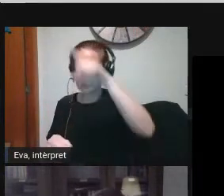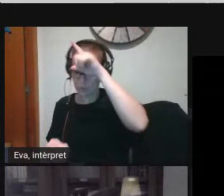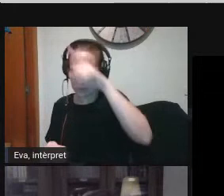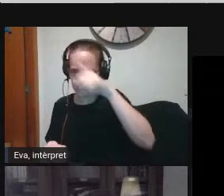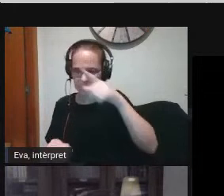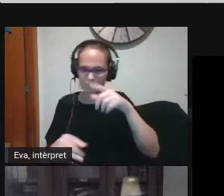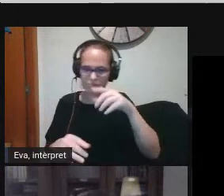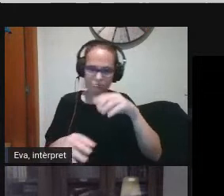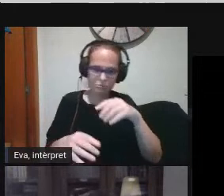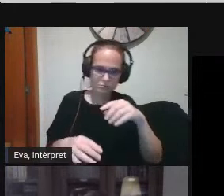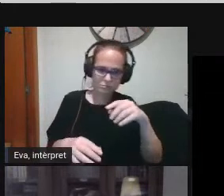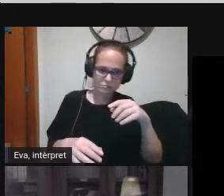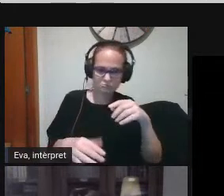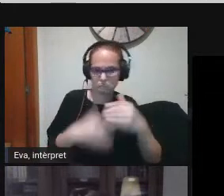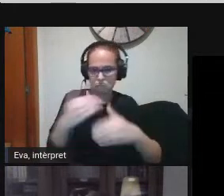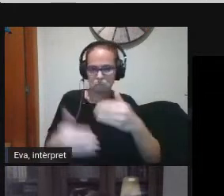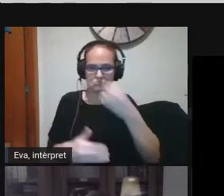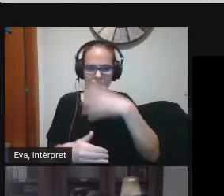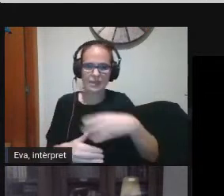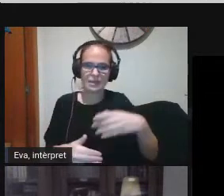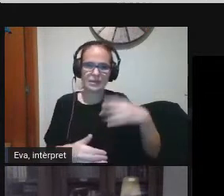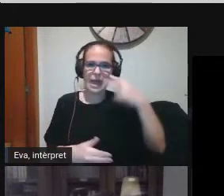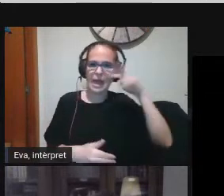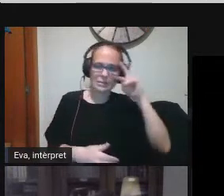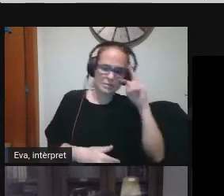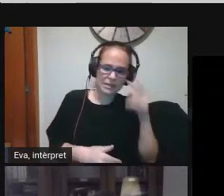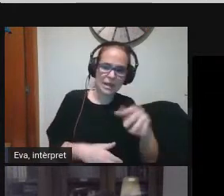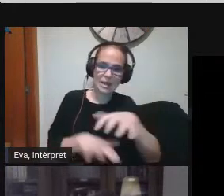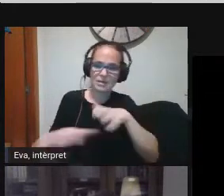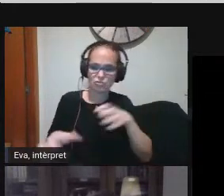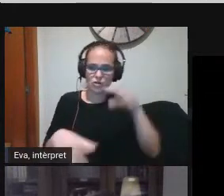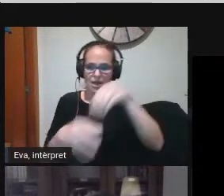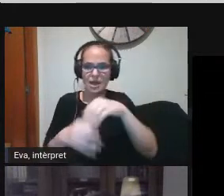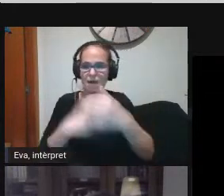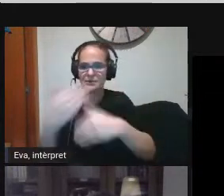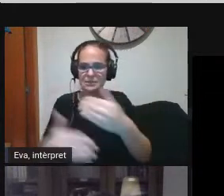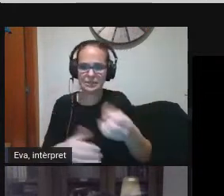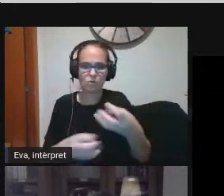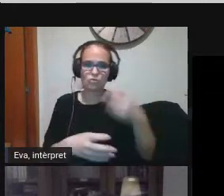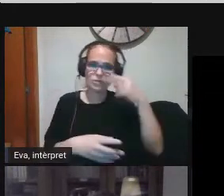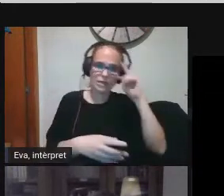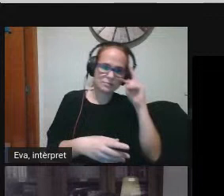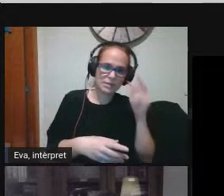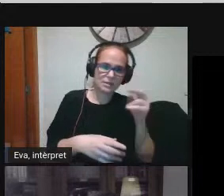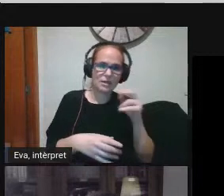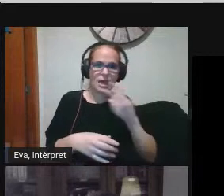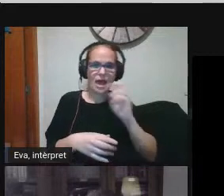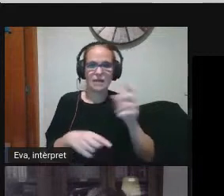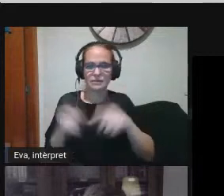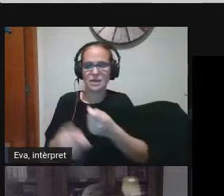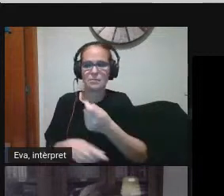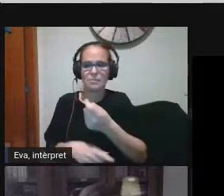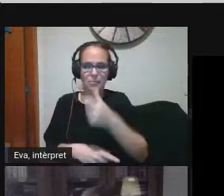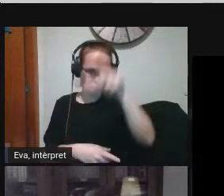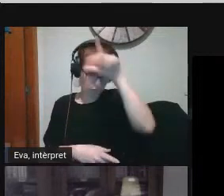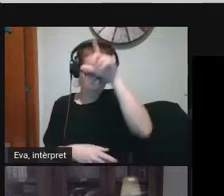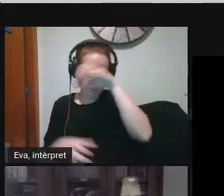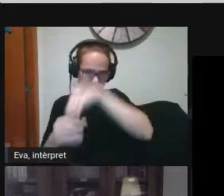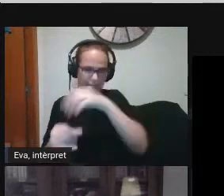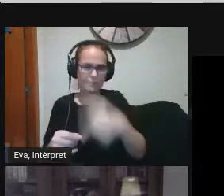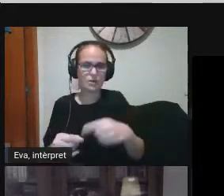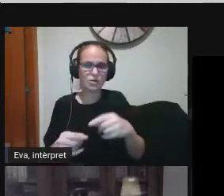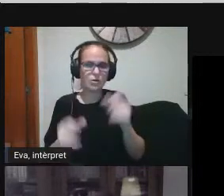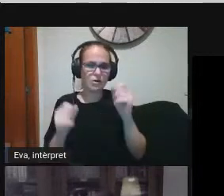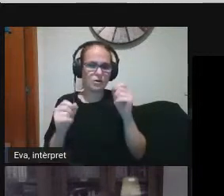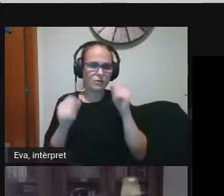posat a la part d'avançat alguns experts bastants i alguns aprenents i molt pocs en novell però fixeu-vos que clar fer